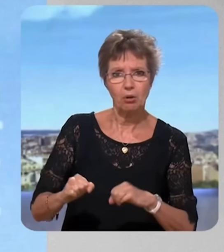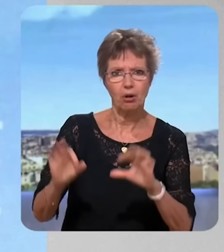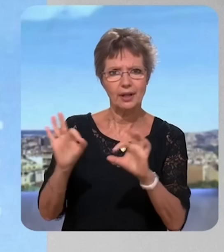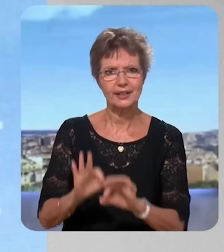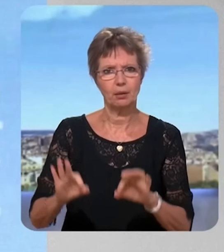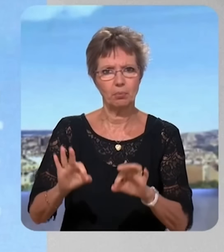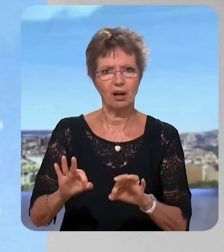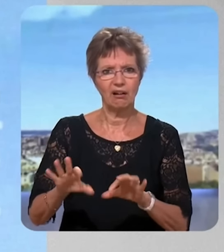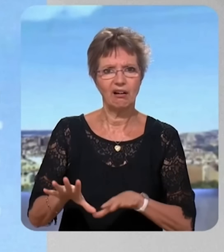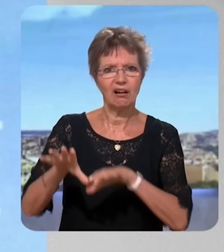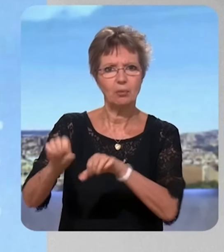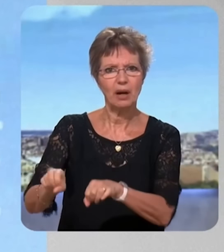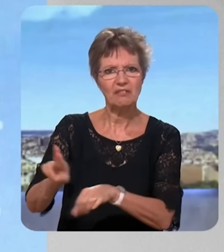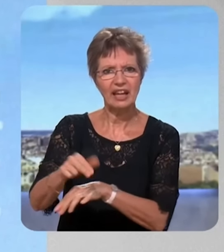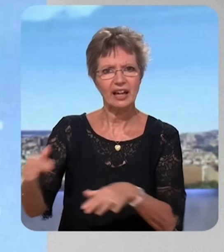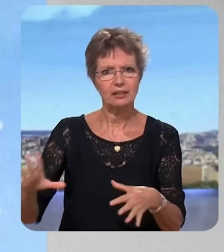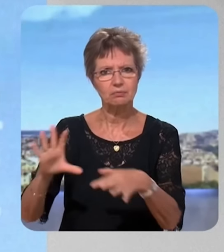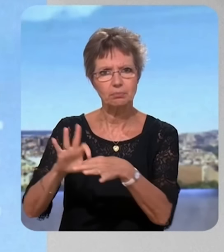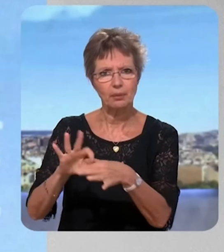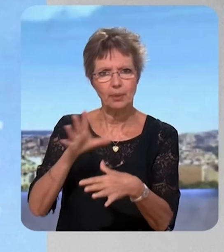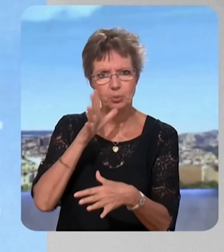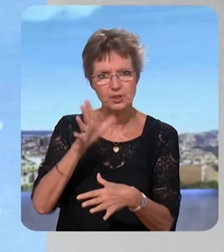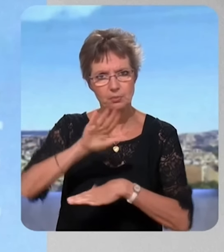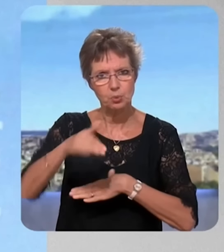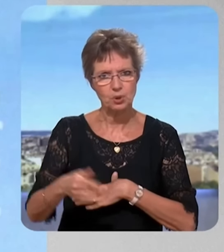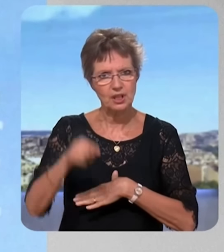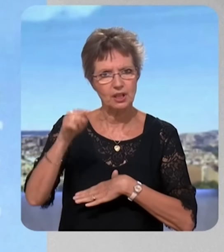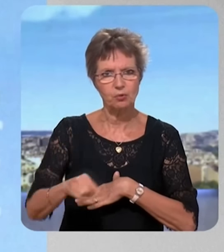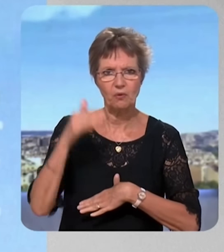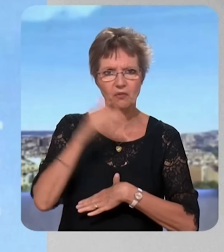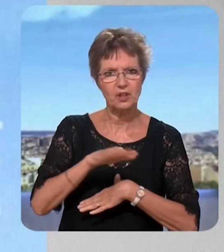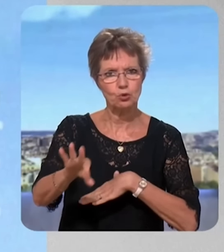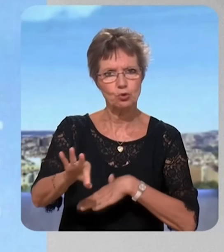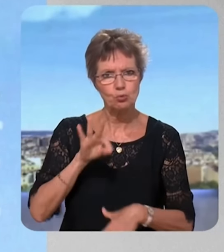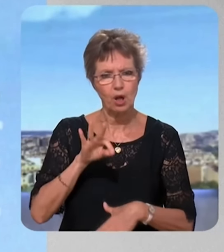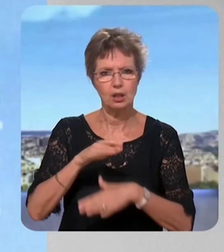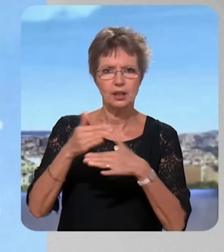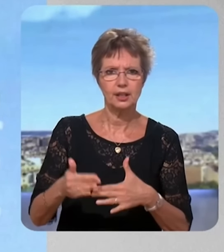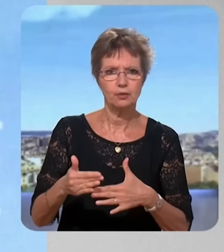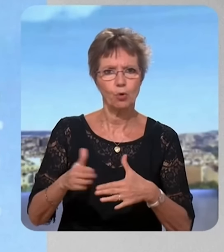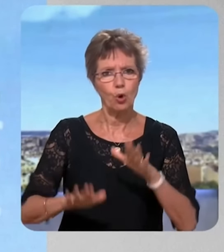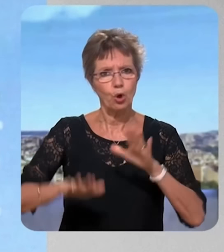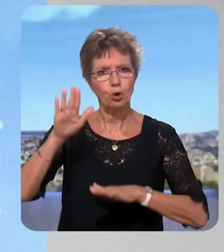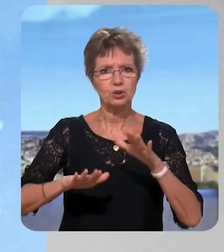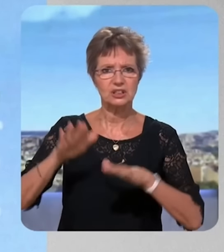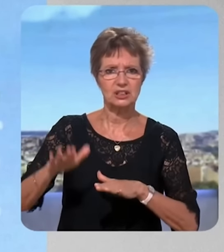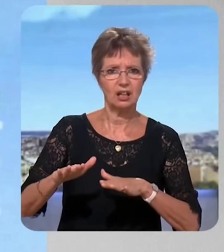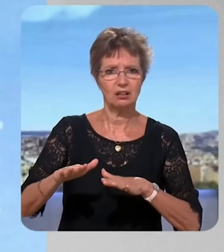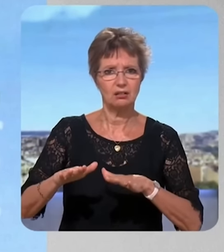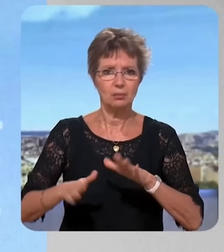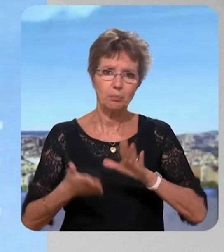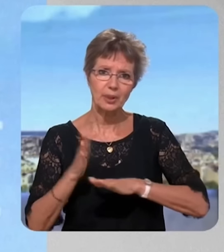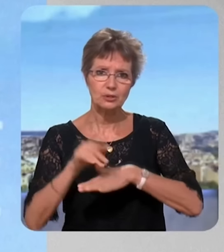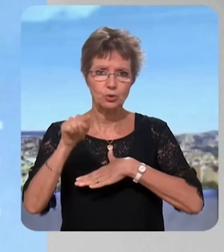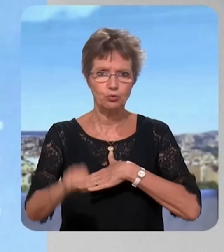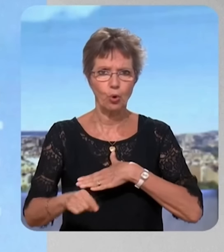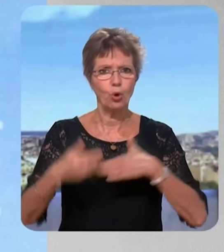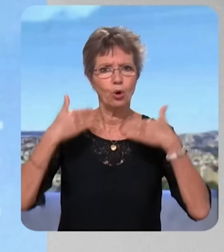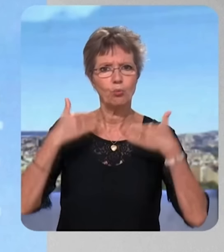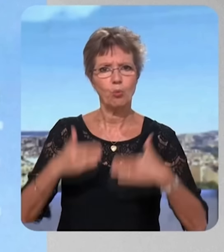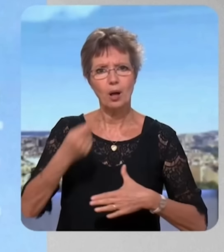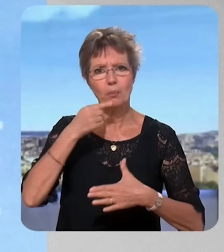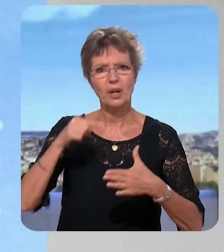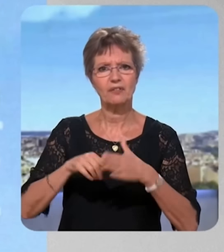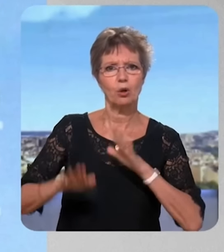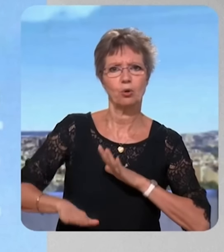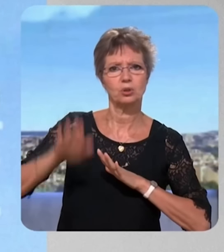Reconquête et le RN, eh bien il a fallu faire un choix très rapide, présenter des candidats de division ou ne pas présenter de candidats. Moi j'ai été partisane de ne pas